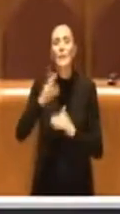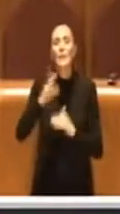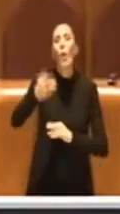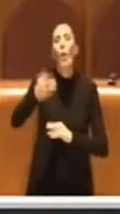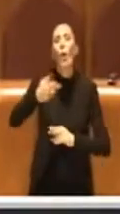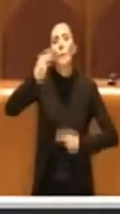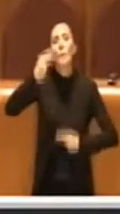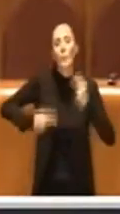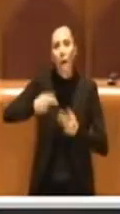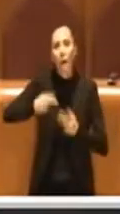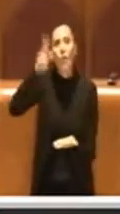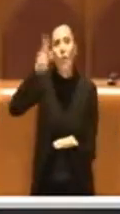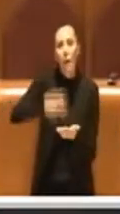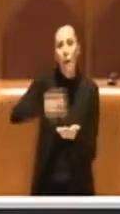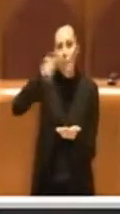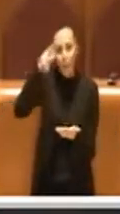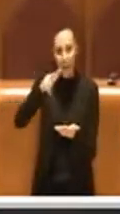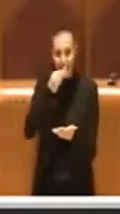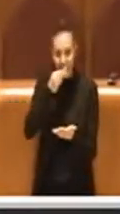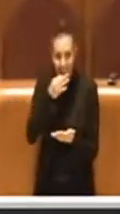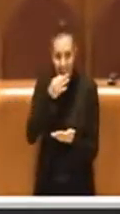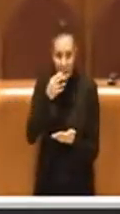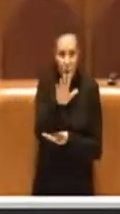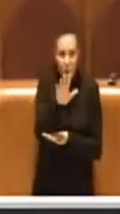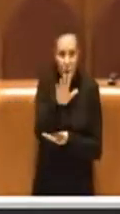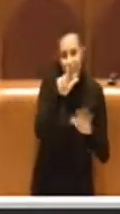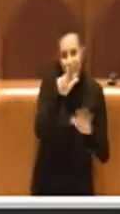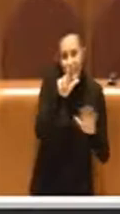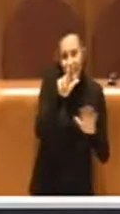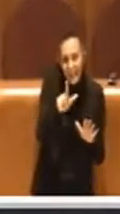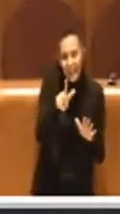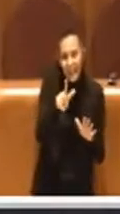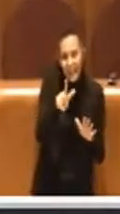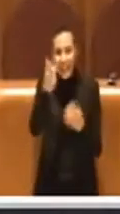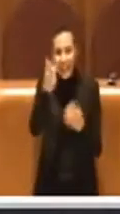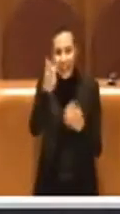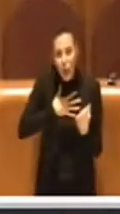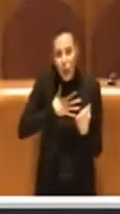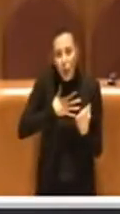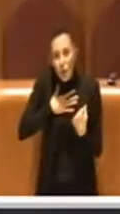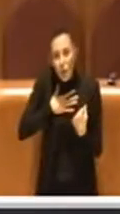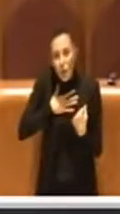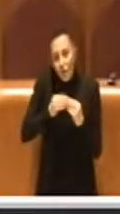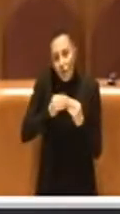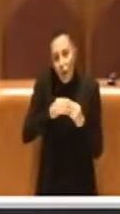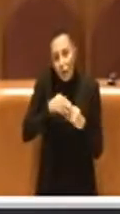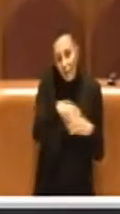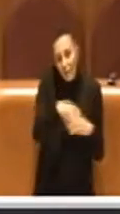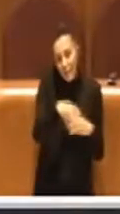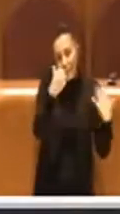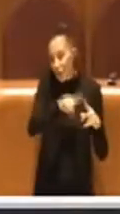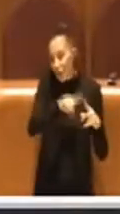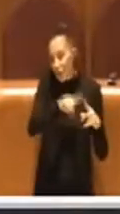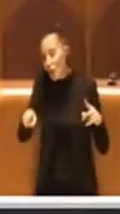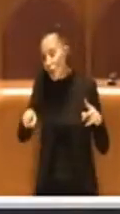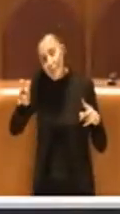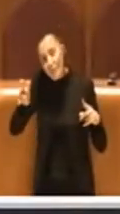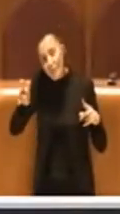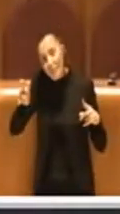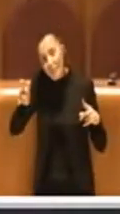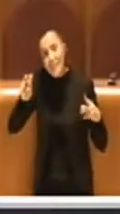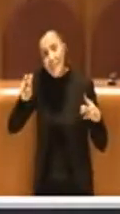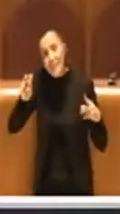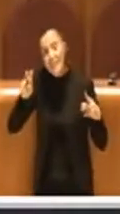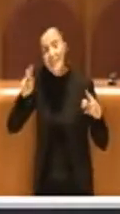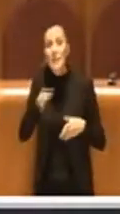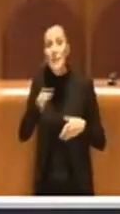proviamo 377 debiti fuori bilancio. Se io mi faccio un calcolo, invece dal 2016 al 2020, cioè ad oggi, noi ne